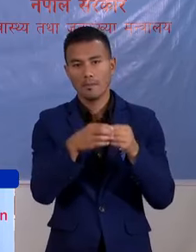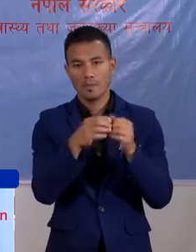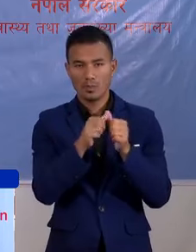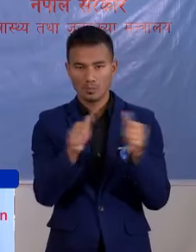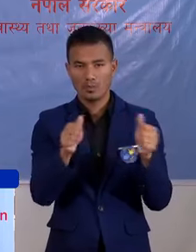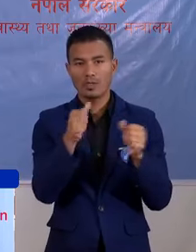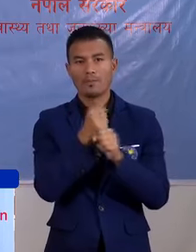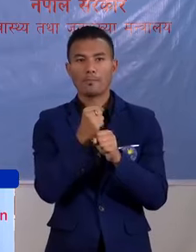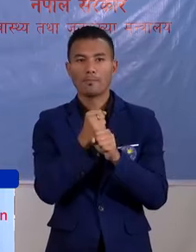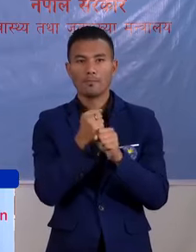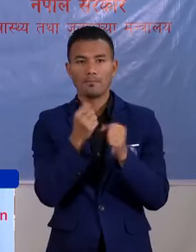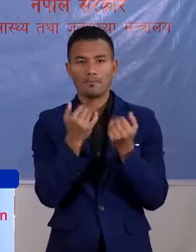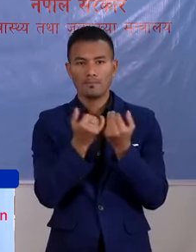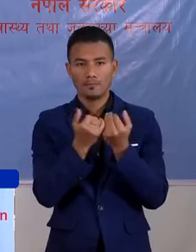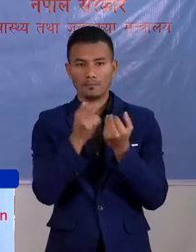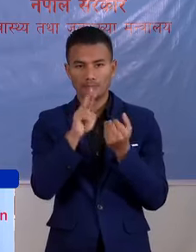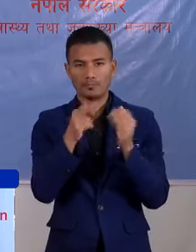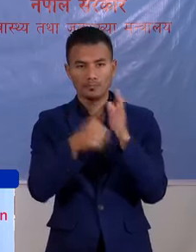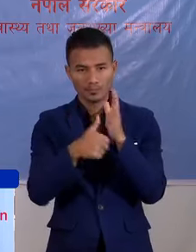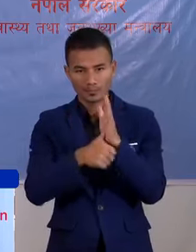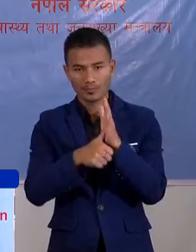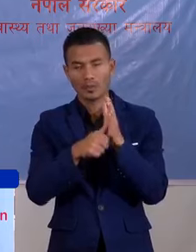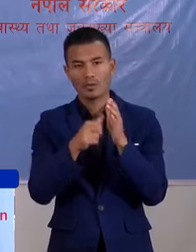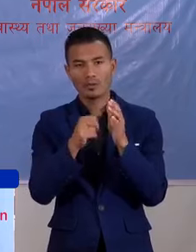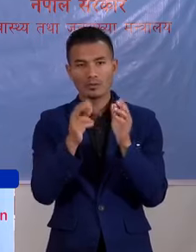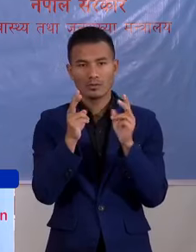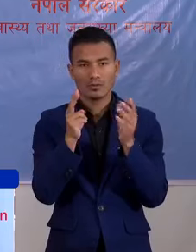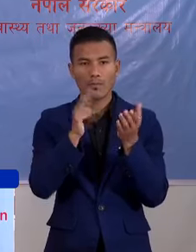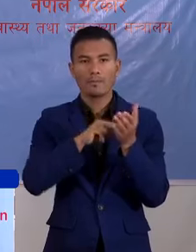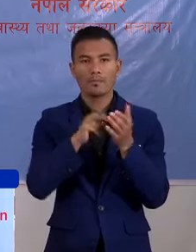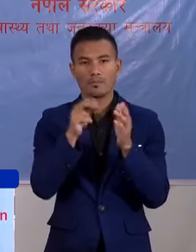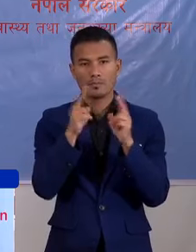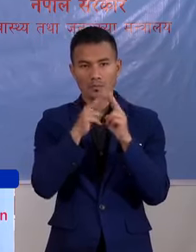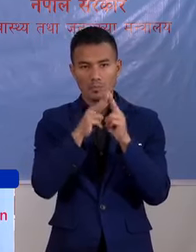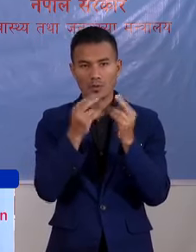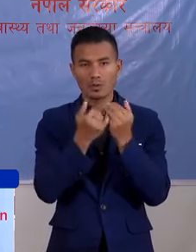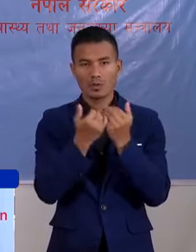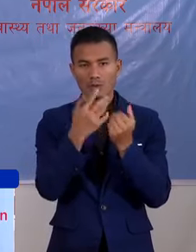टीम अरू खटाए रो टेस्टिंग रो ट्रेसिंग गर्ना रो अन्ये